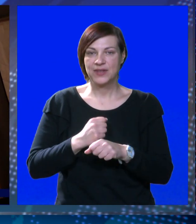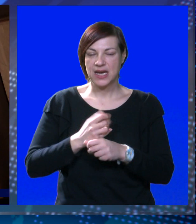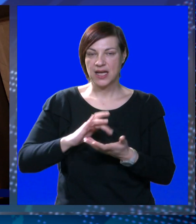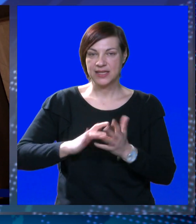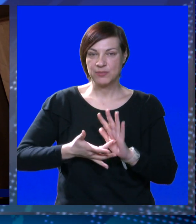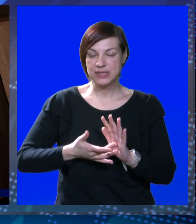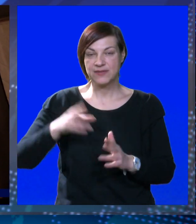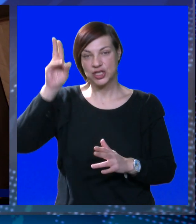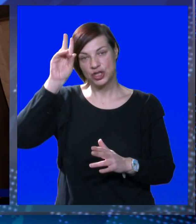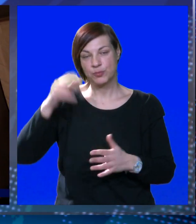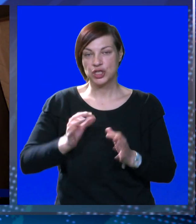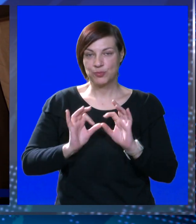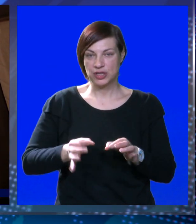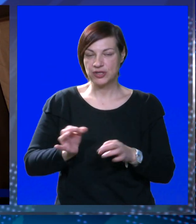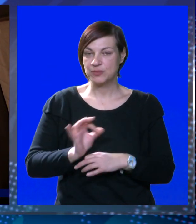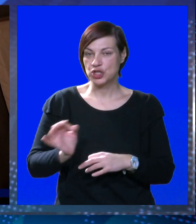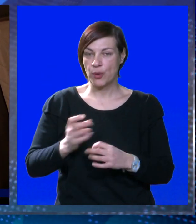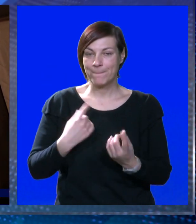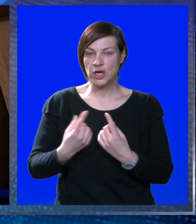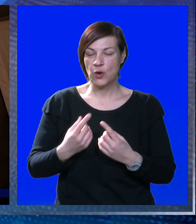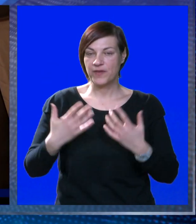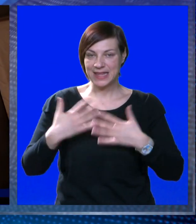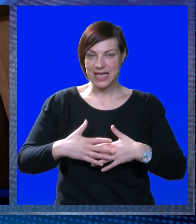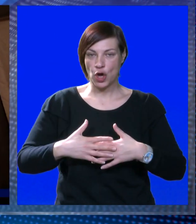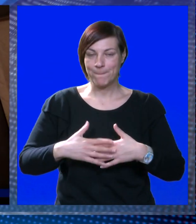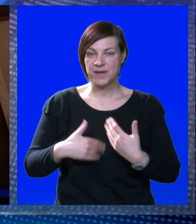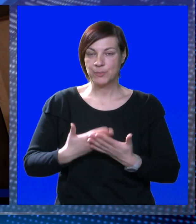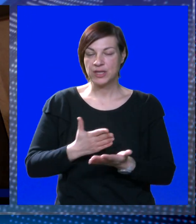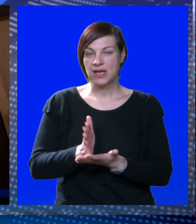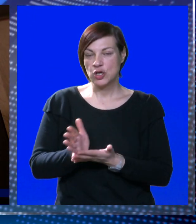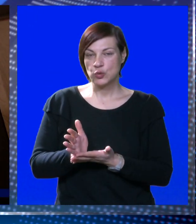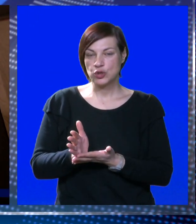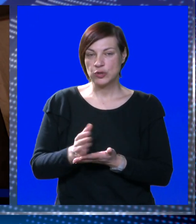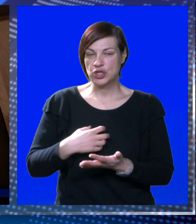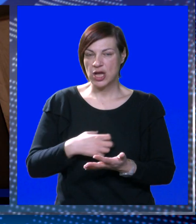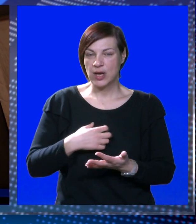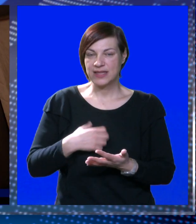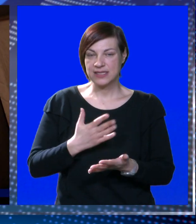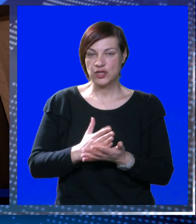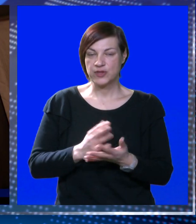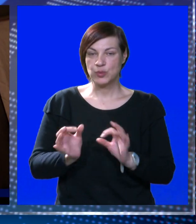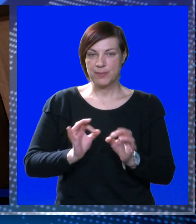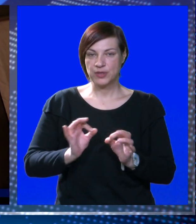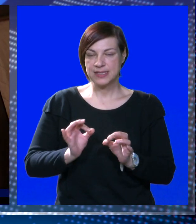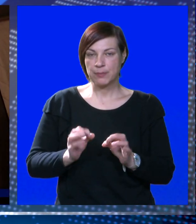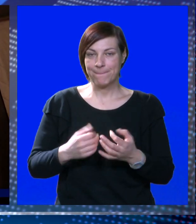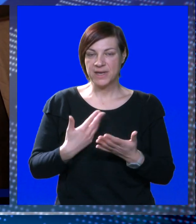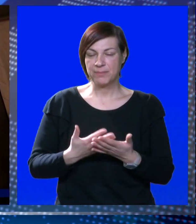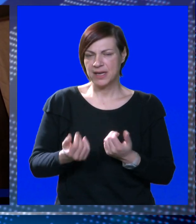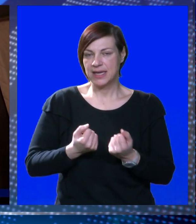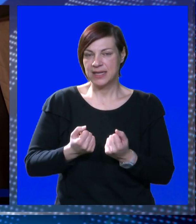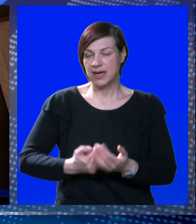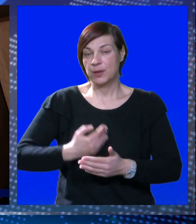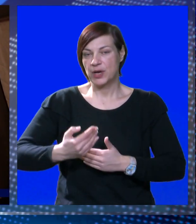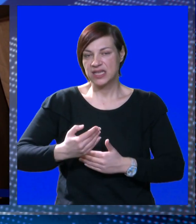Radimo sve ono što možemo, da si osiguramo što bolje ujete i opremu, da u slučaju nekakve katastrofe, već budemo spremnija da